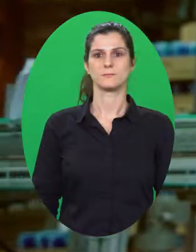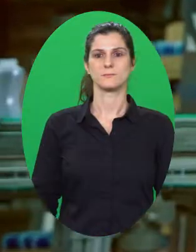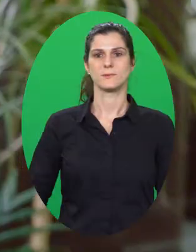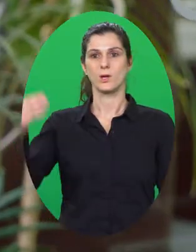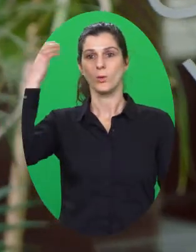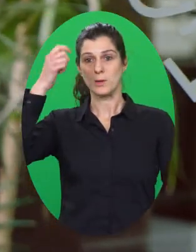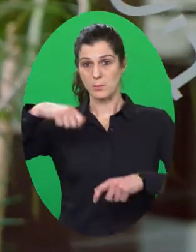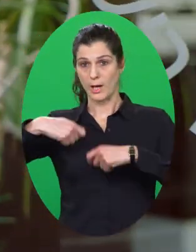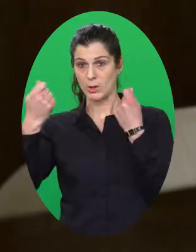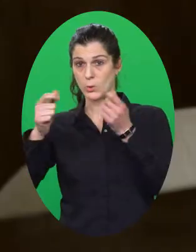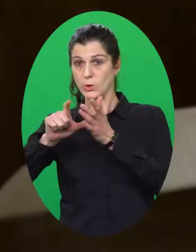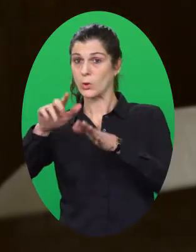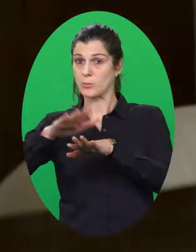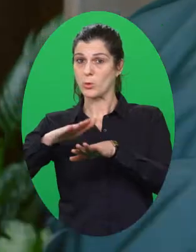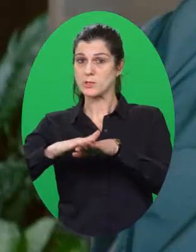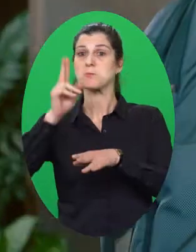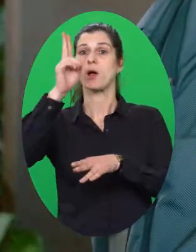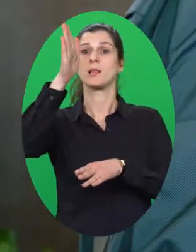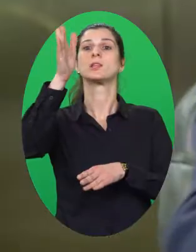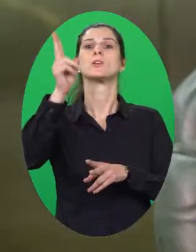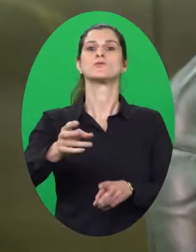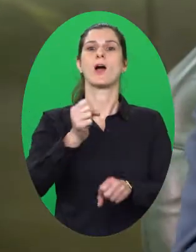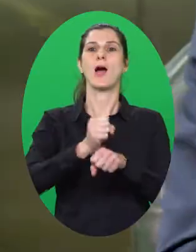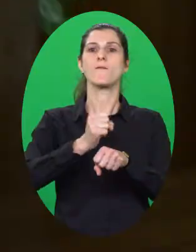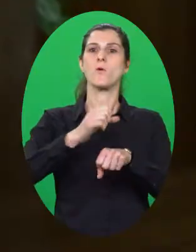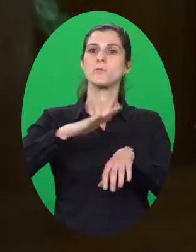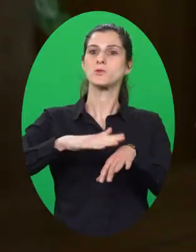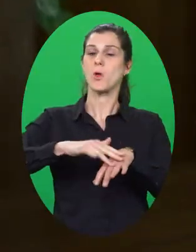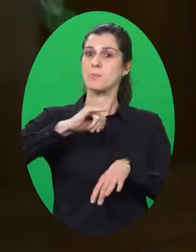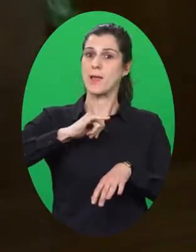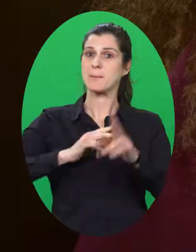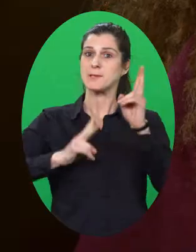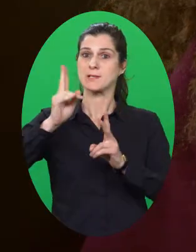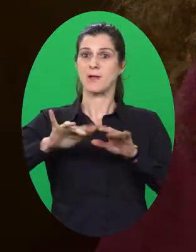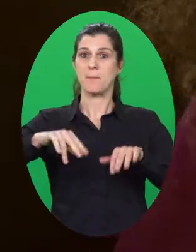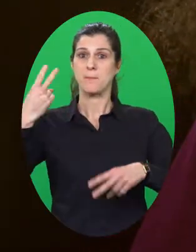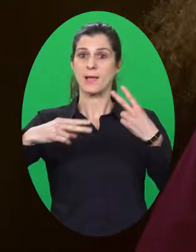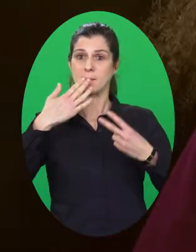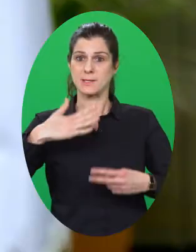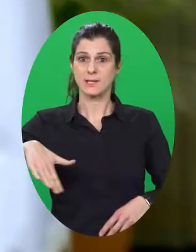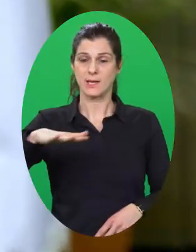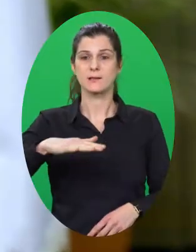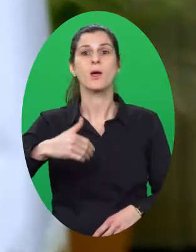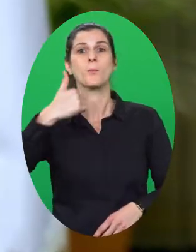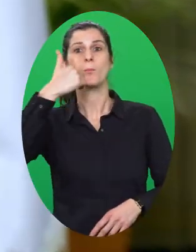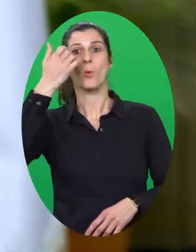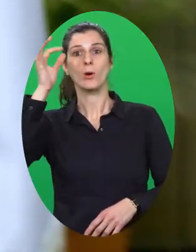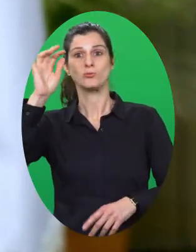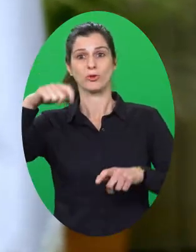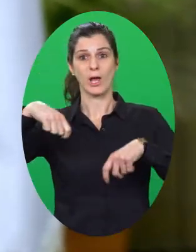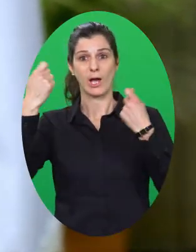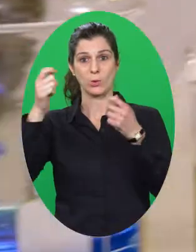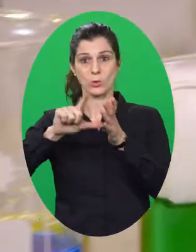החינוך הטכנולוגי מקצועי פותח לתלמידיו דלת לתפקידים מרתקים בתעשייה ובהייטק בישראל בוגרי החינוך